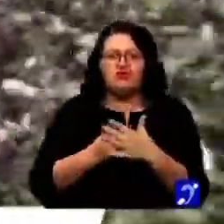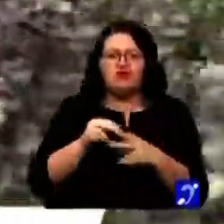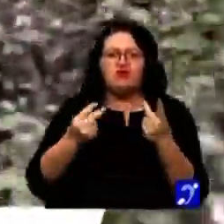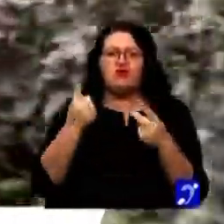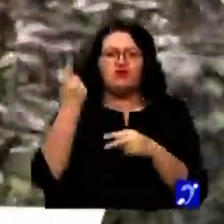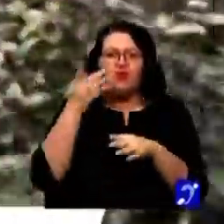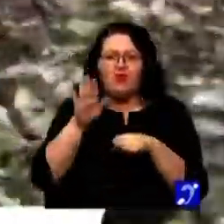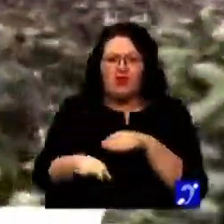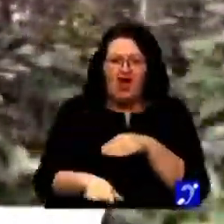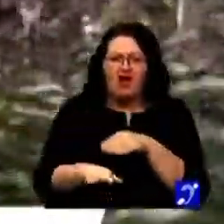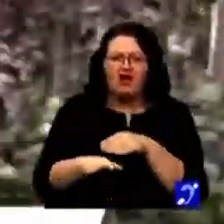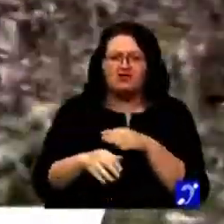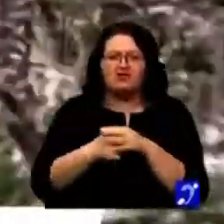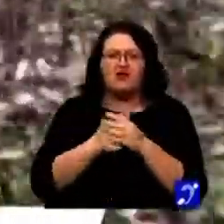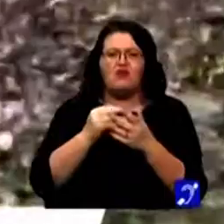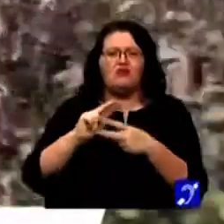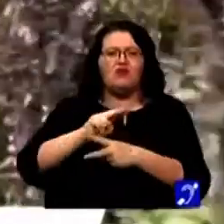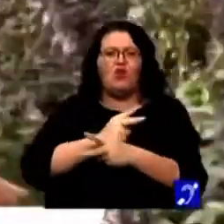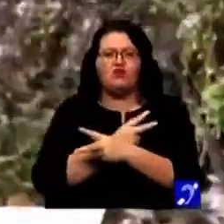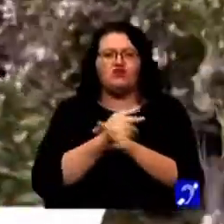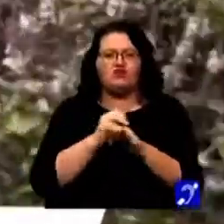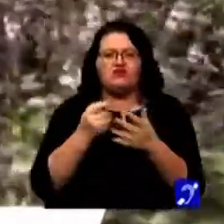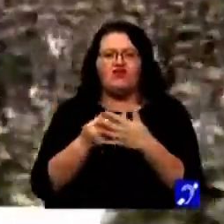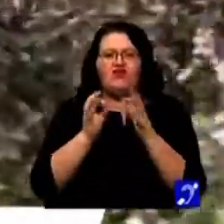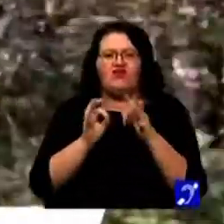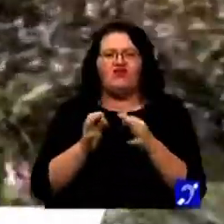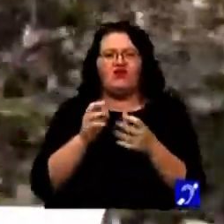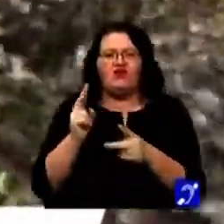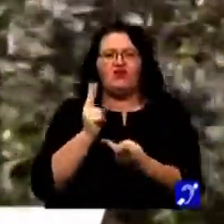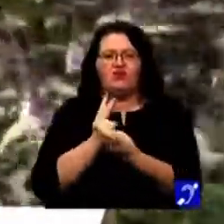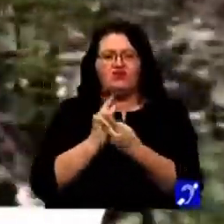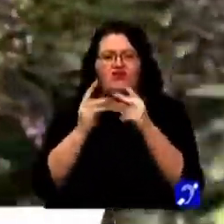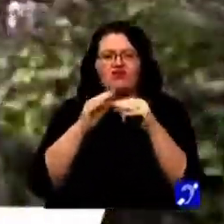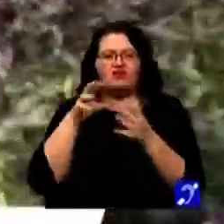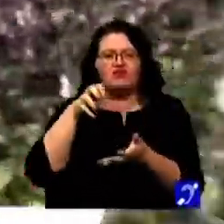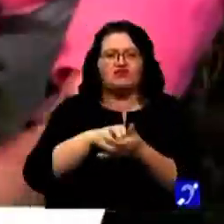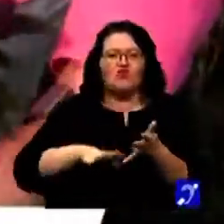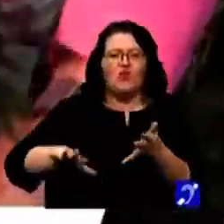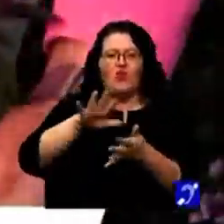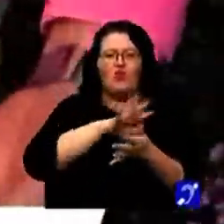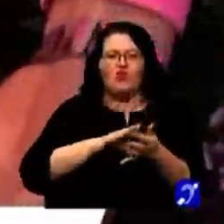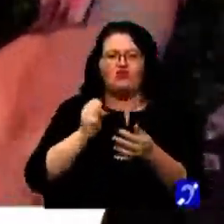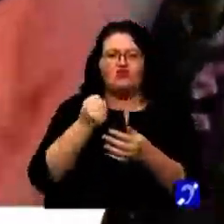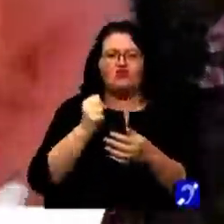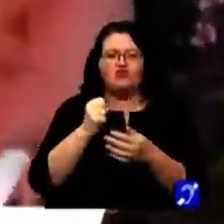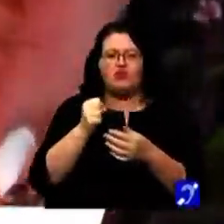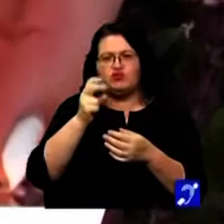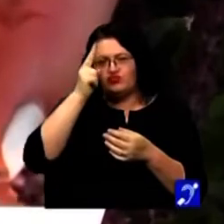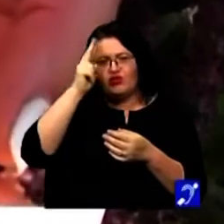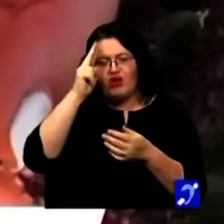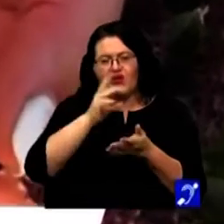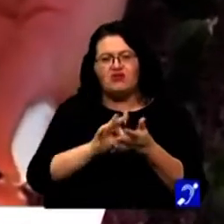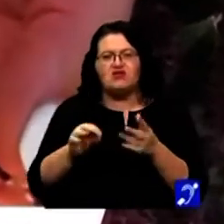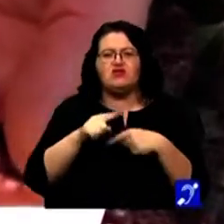aclimatizat acest soi de busuioc în zona Bavariei, deci în sudul Bavariei, și după care am